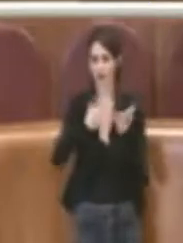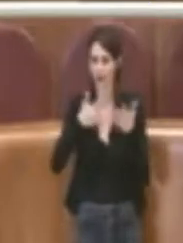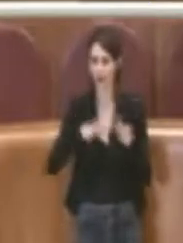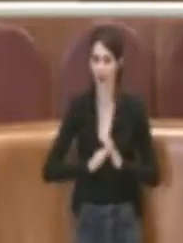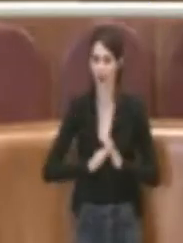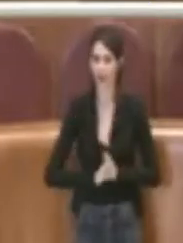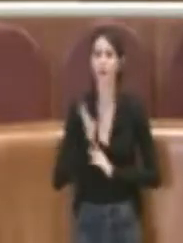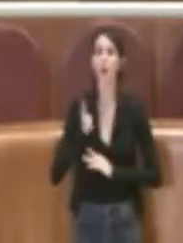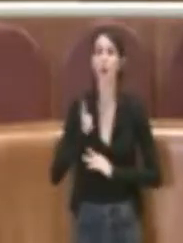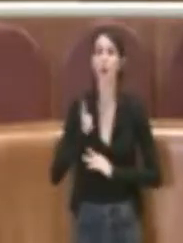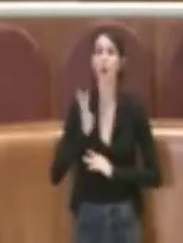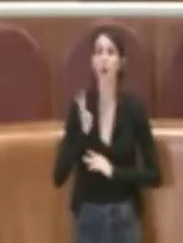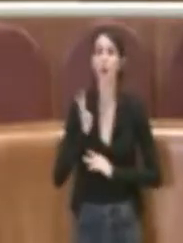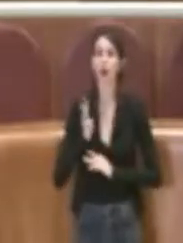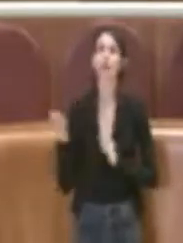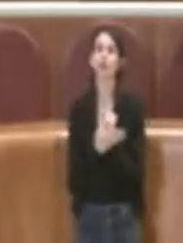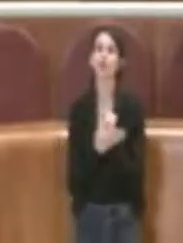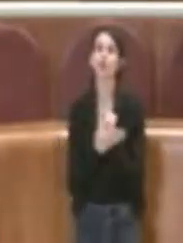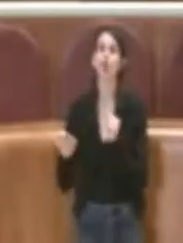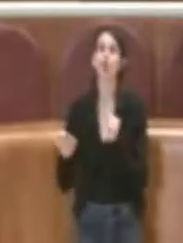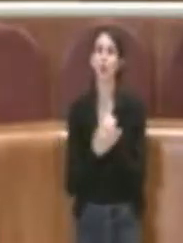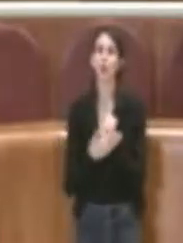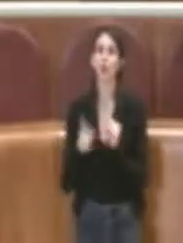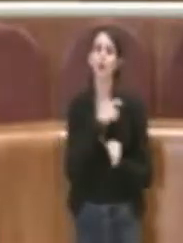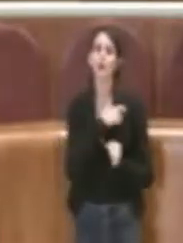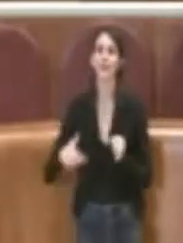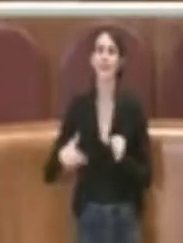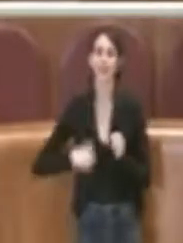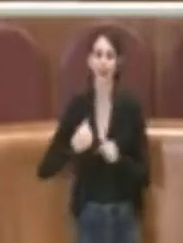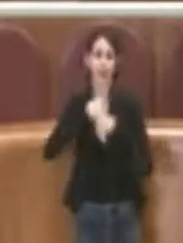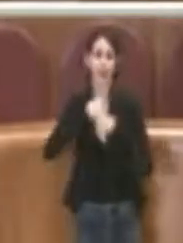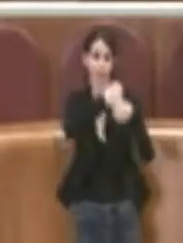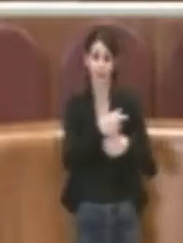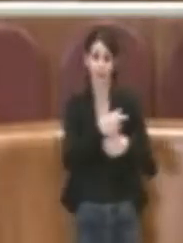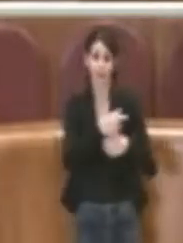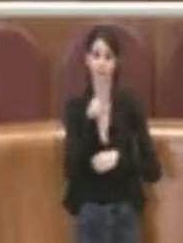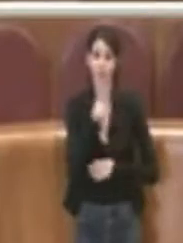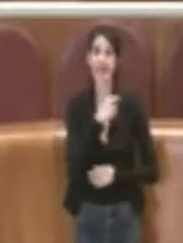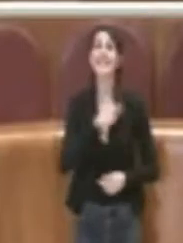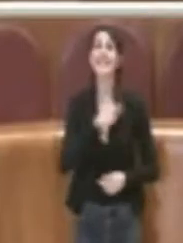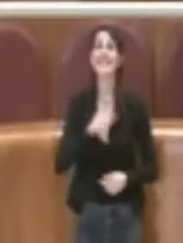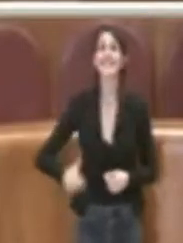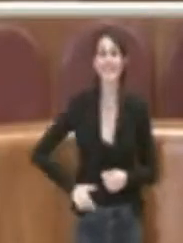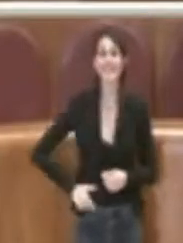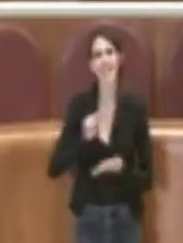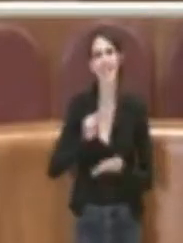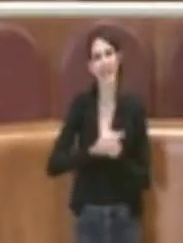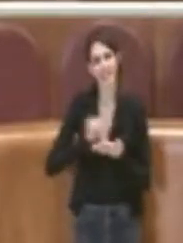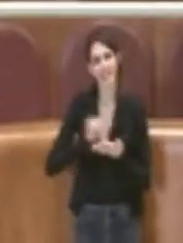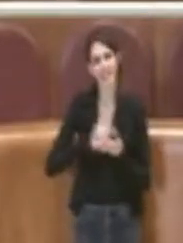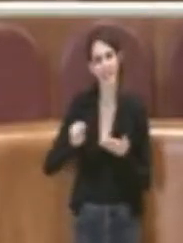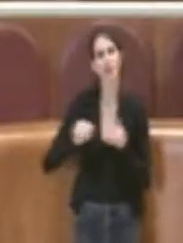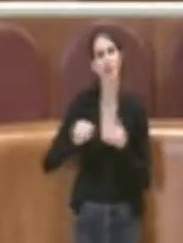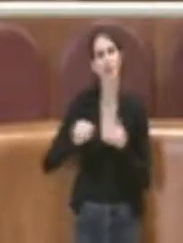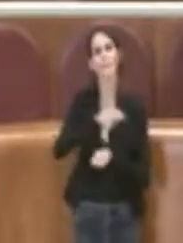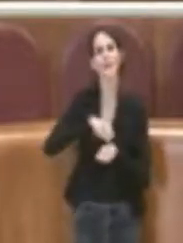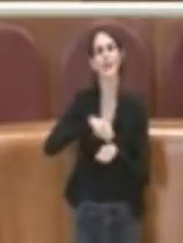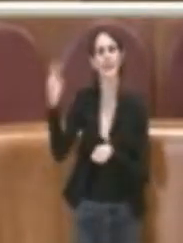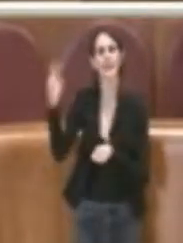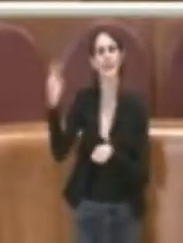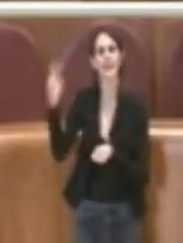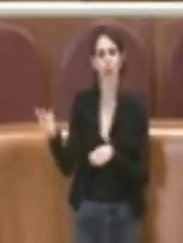abbiamo trasmesso alla Sindaca, che il 21 luglio ha scritto ai ministri Azzolina e Spadafora per chiedere un